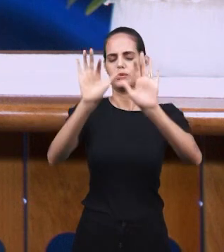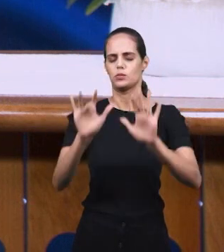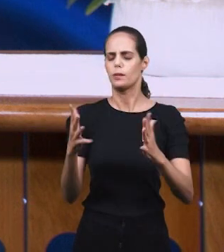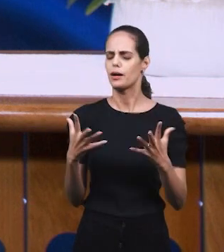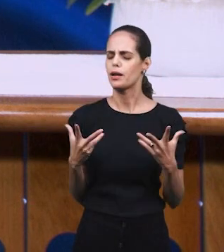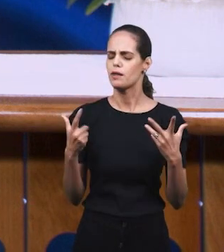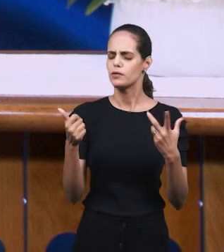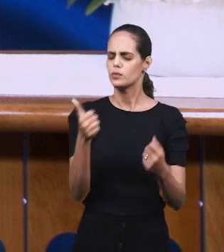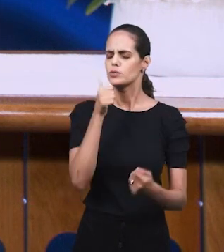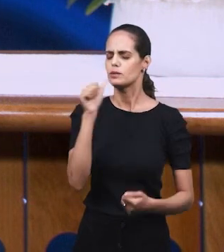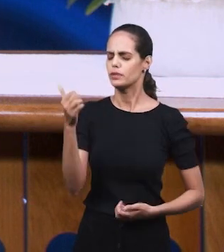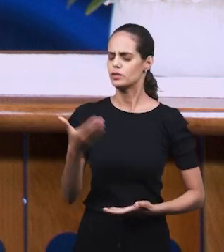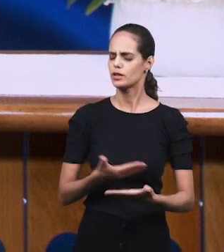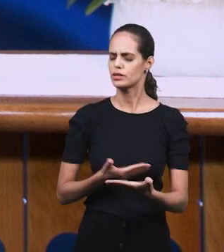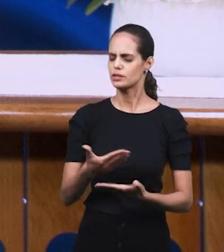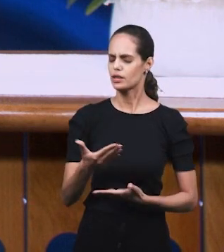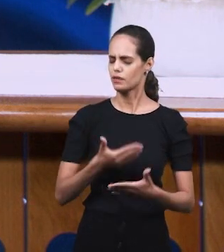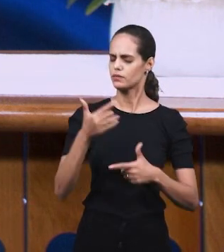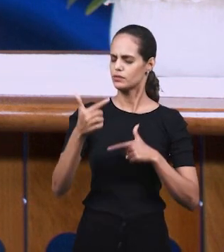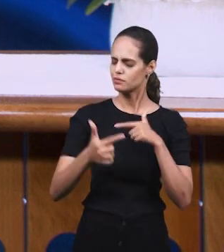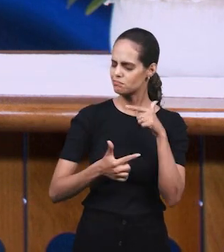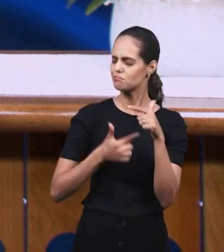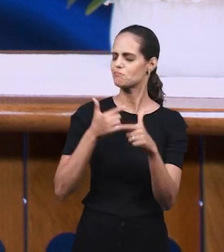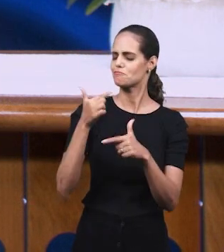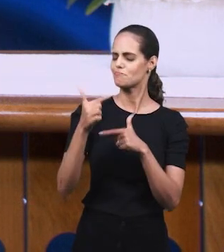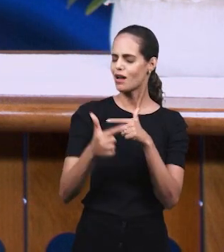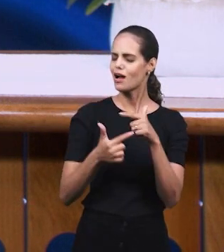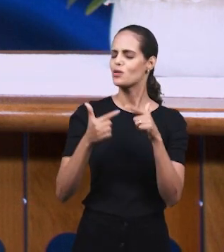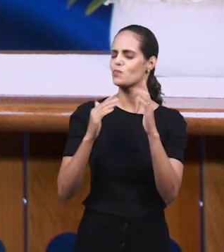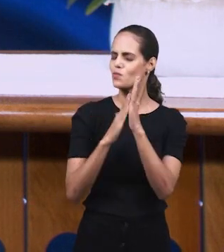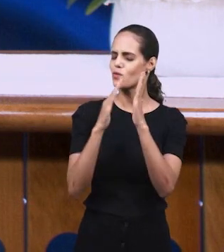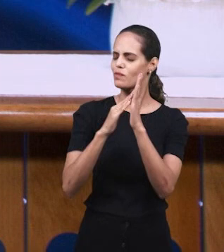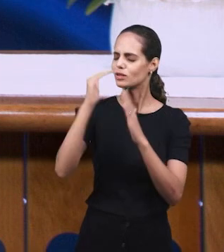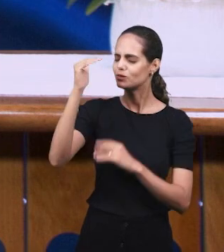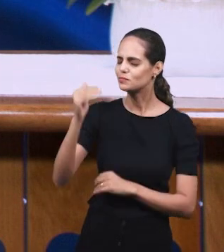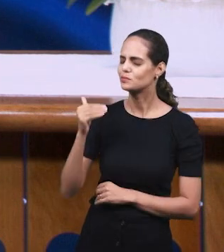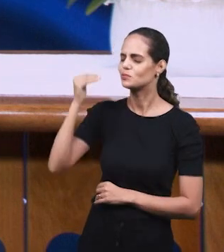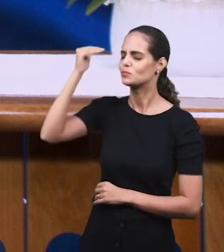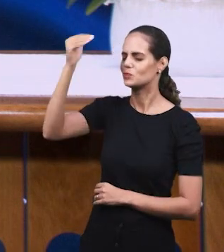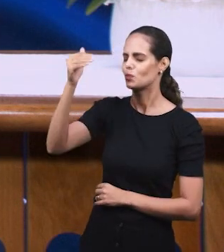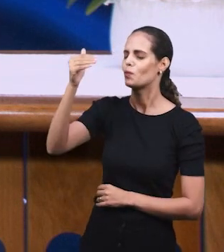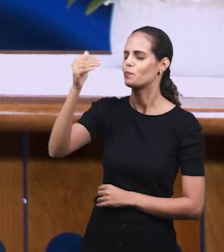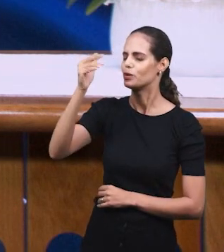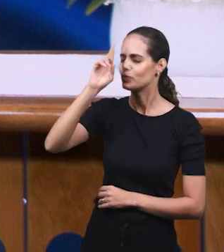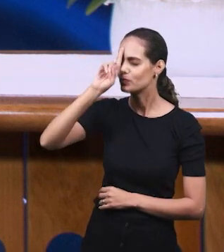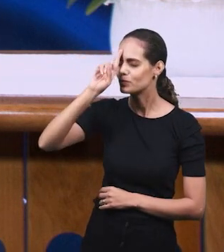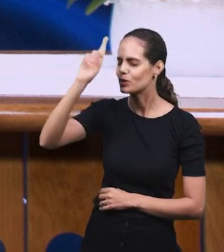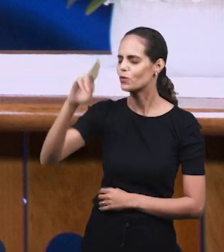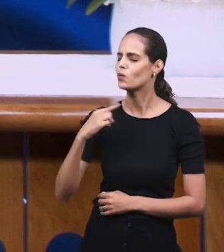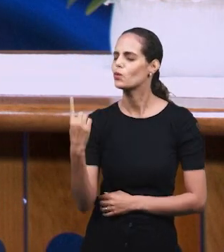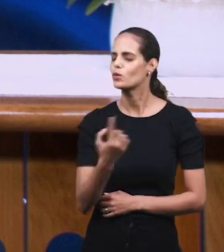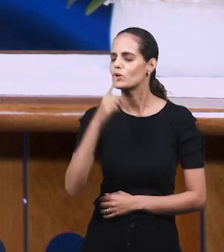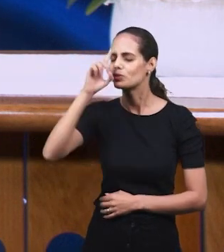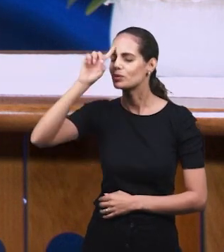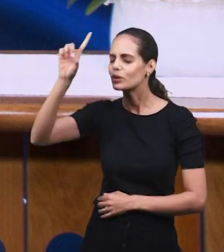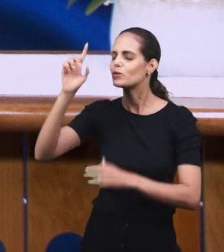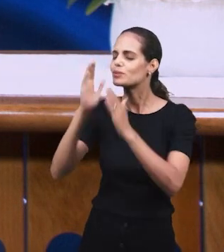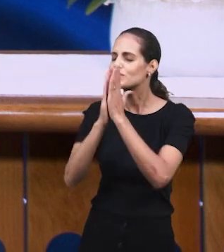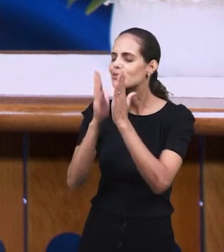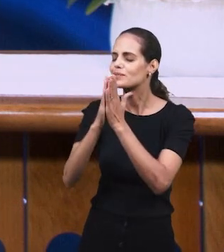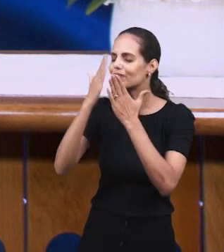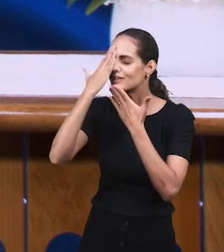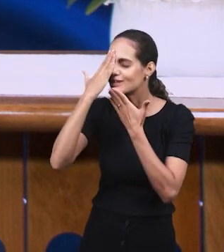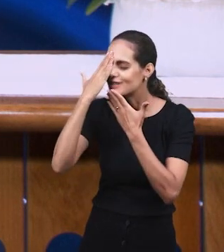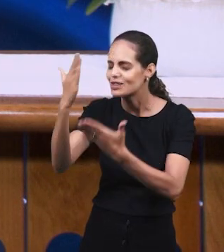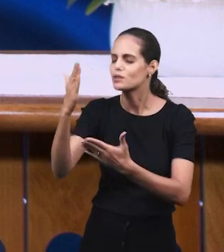продолжи благословлять нас, твоих сестер в этом труде. Да будет прославлено имя Твое, Господь. Мы